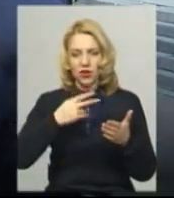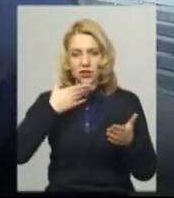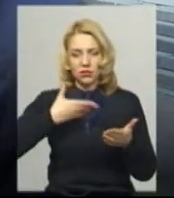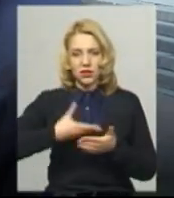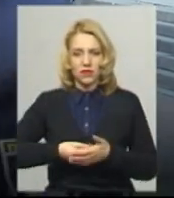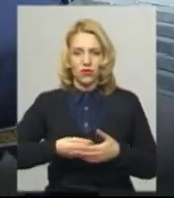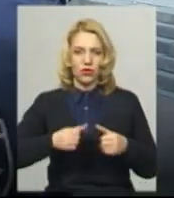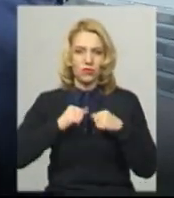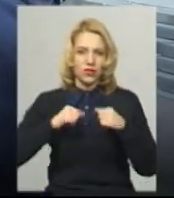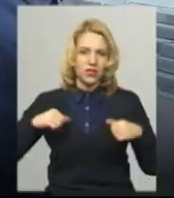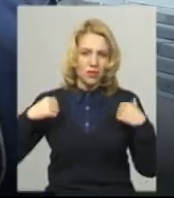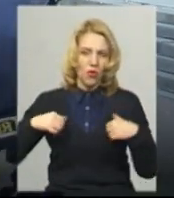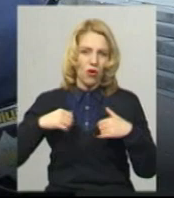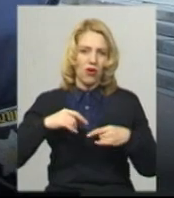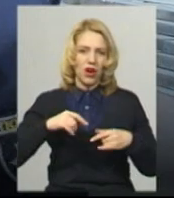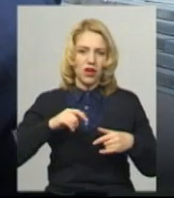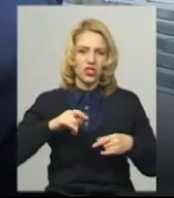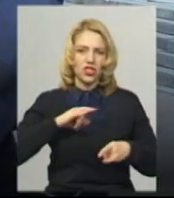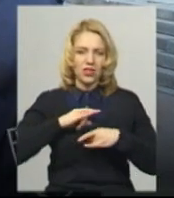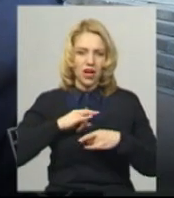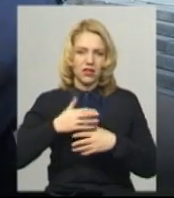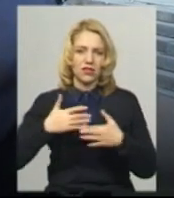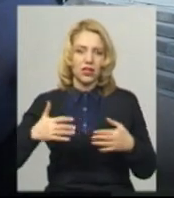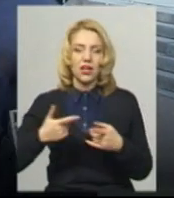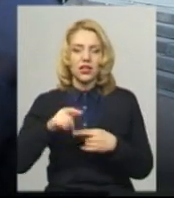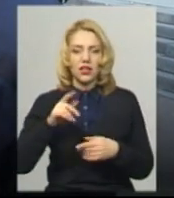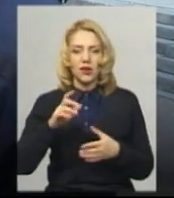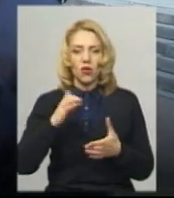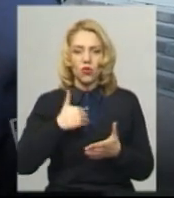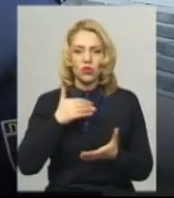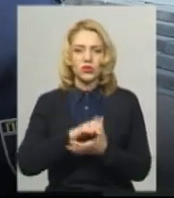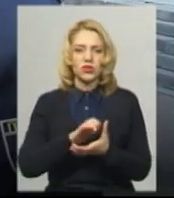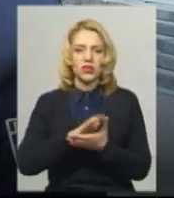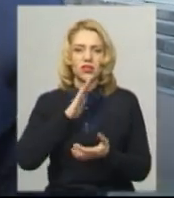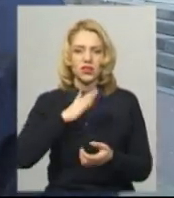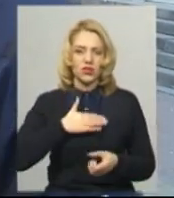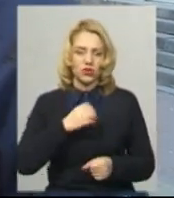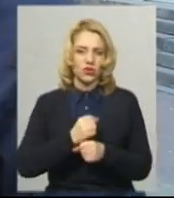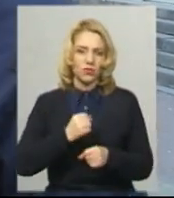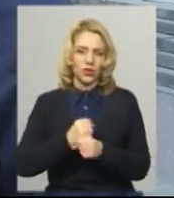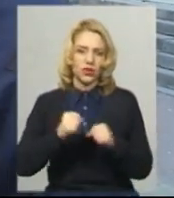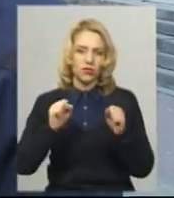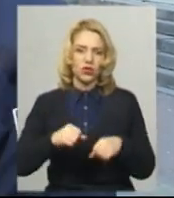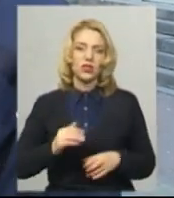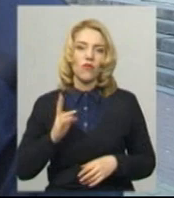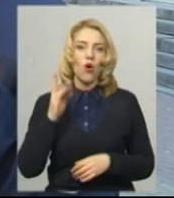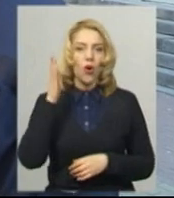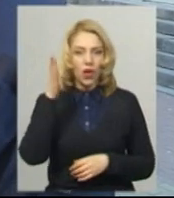спорядження. Хочемо познайомити їх ближче трішечки з нашою роботою. Можливо, колись